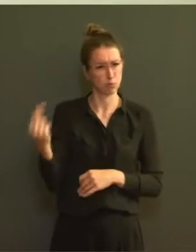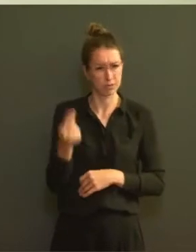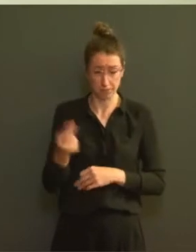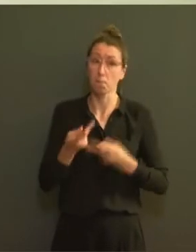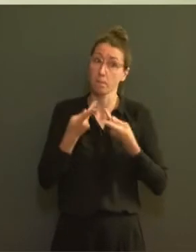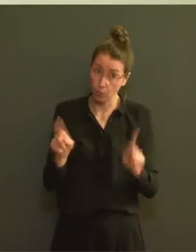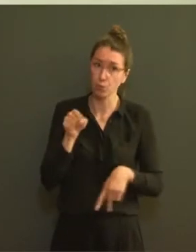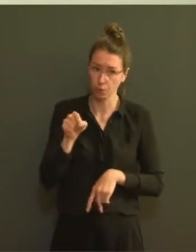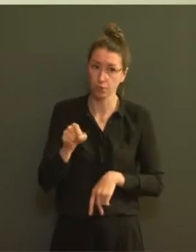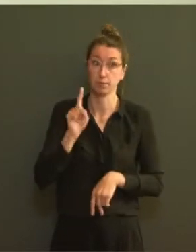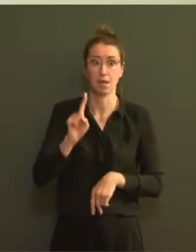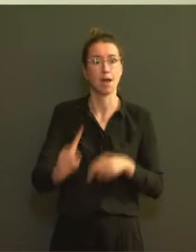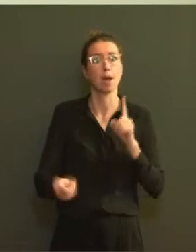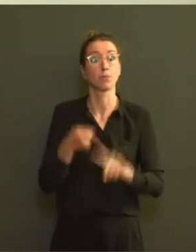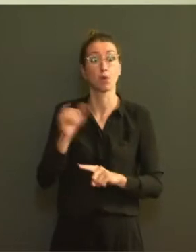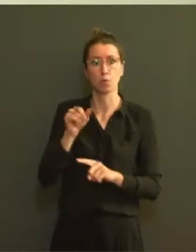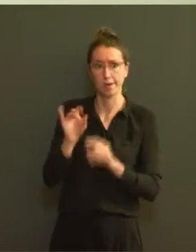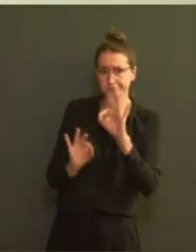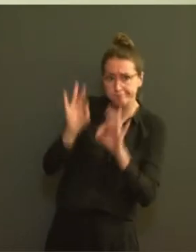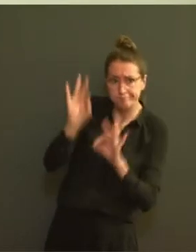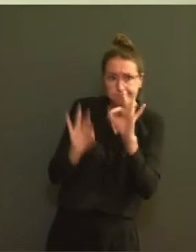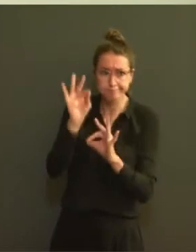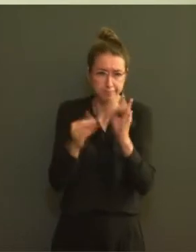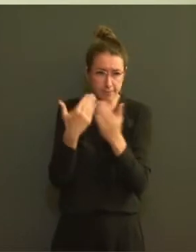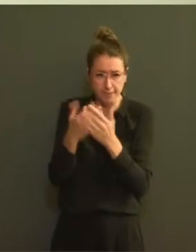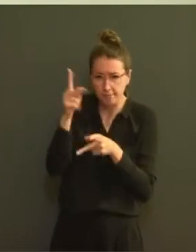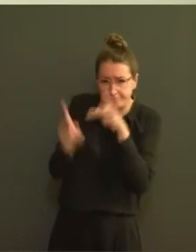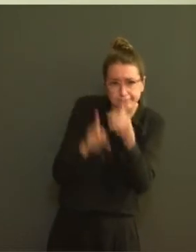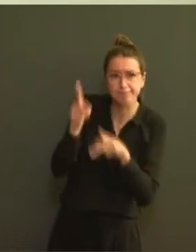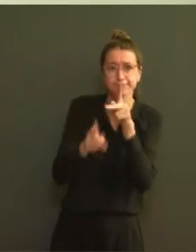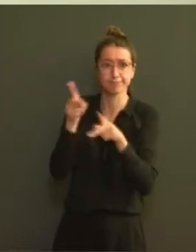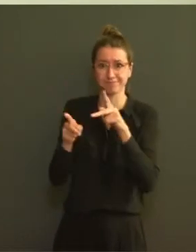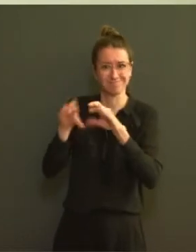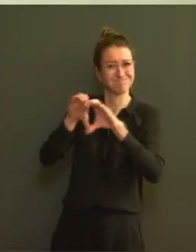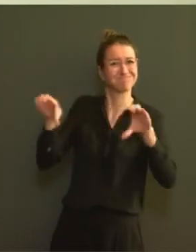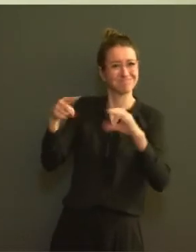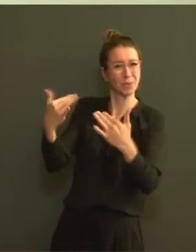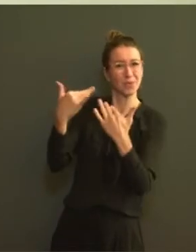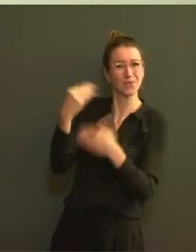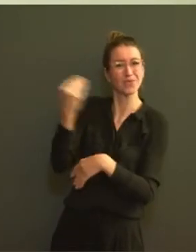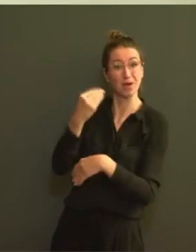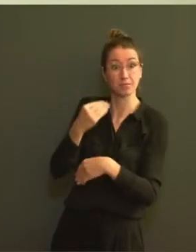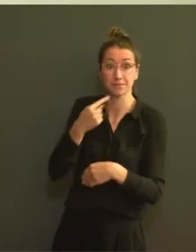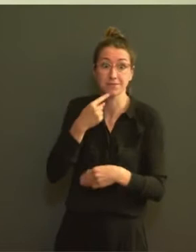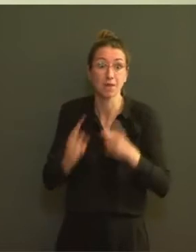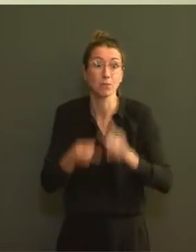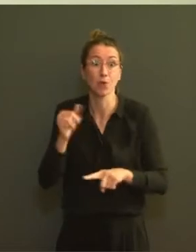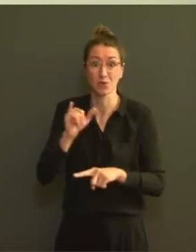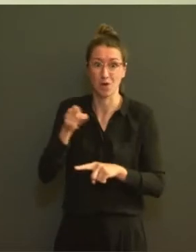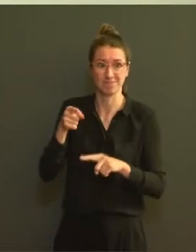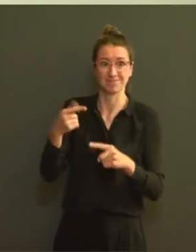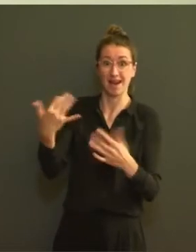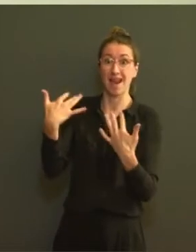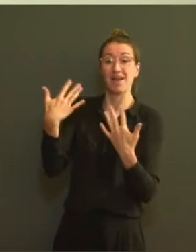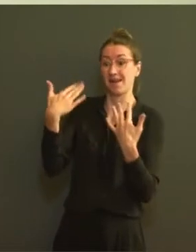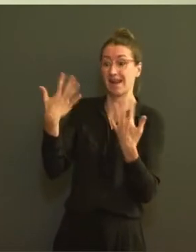bien entretenue et réglée de telle manière que la proportion d'air venant de l'extérieur soit toujours apportée. Il ne faut